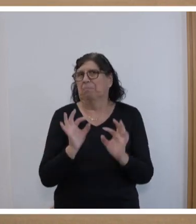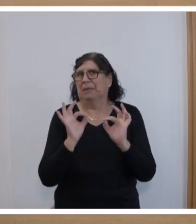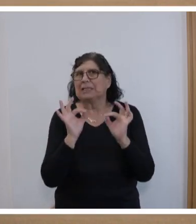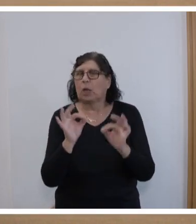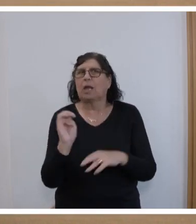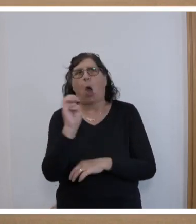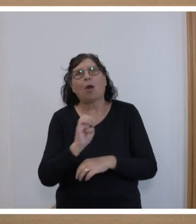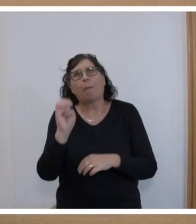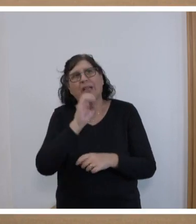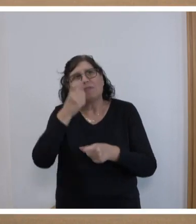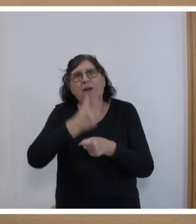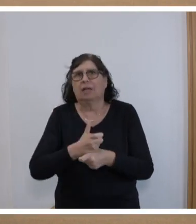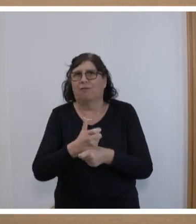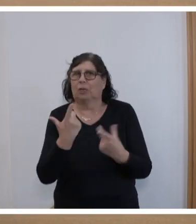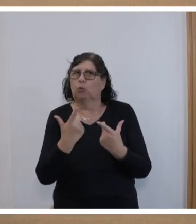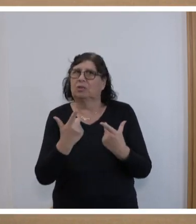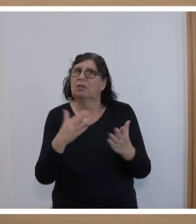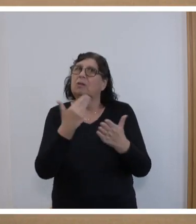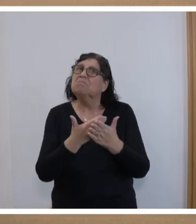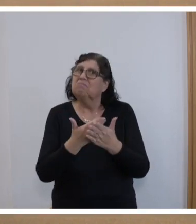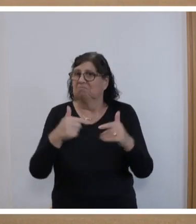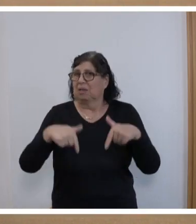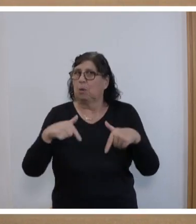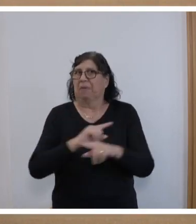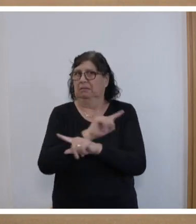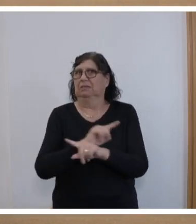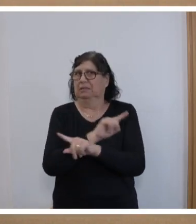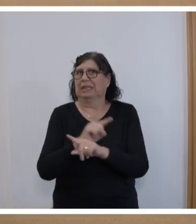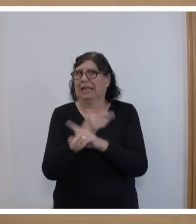europäische Verantwortung, gerade in Zeiten wie diesen.